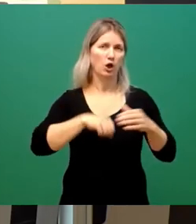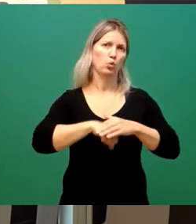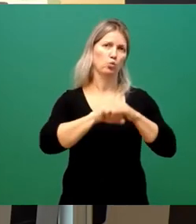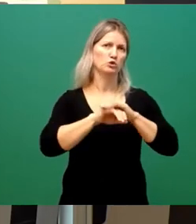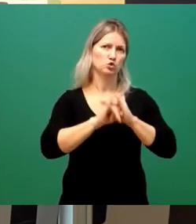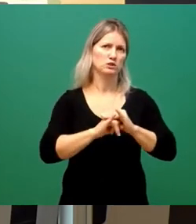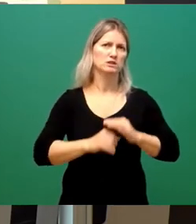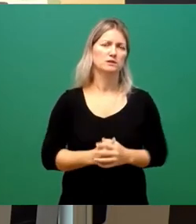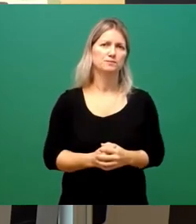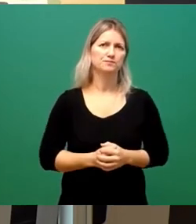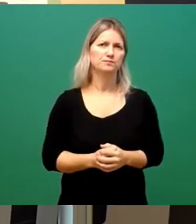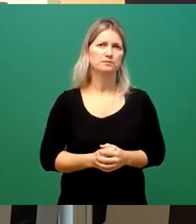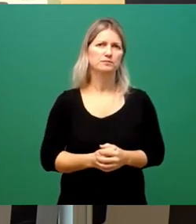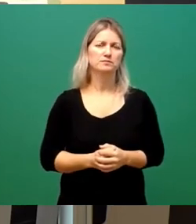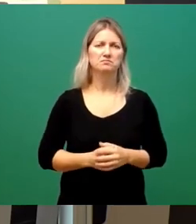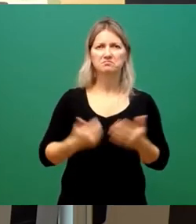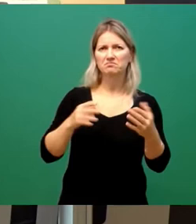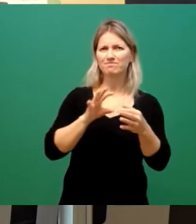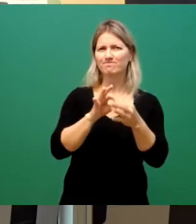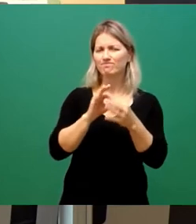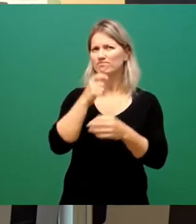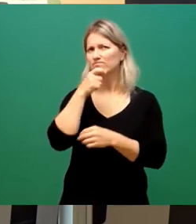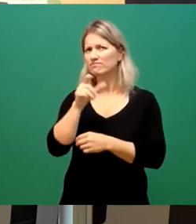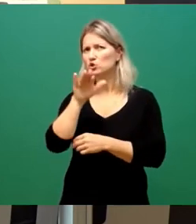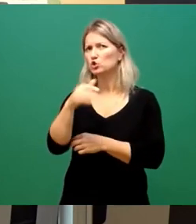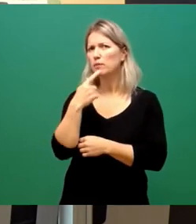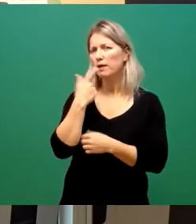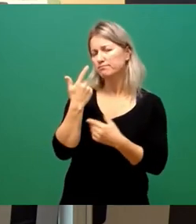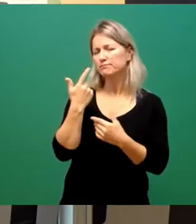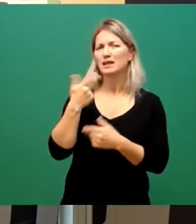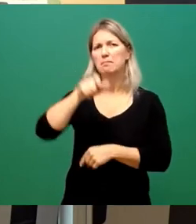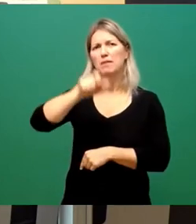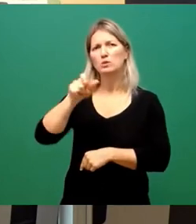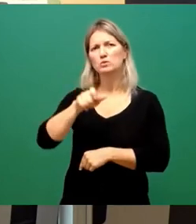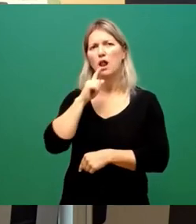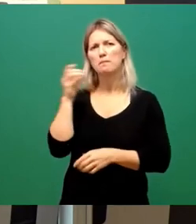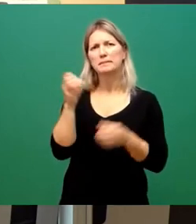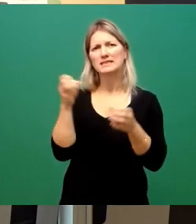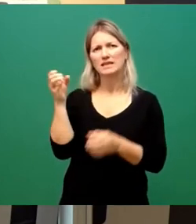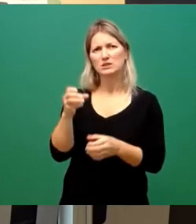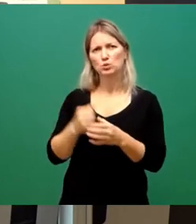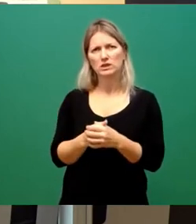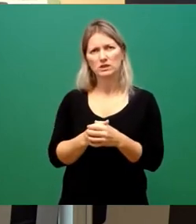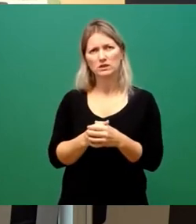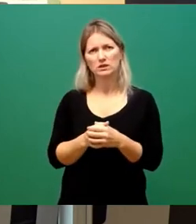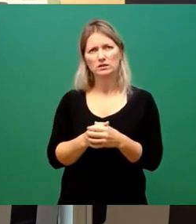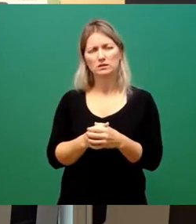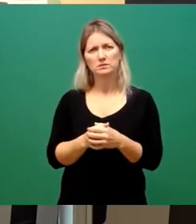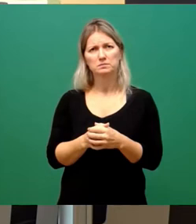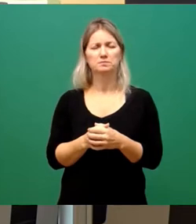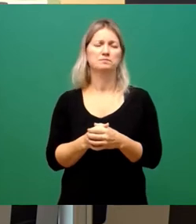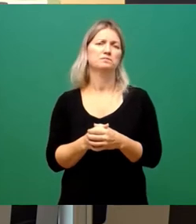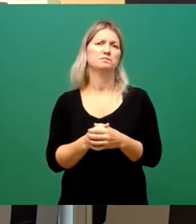Zur Personalbesetzung noch ein Wort, ein allgemeines Wort. Ich denke, bei dem Tableau der